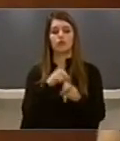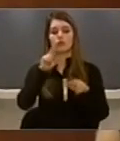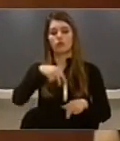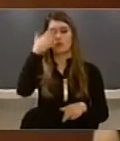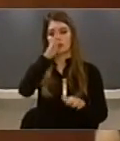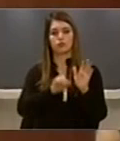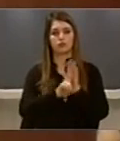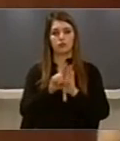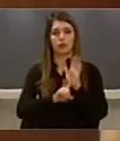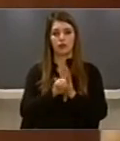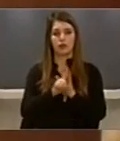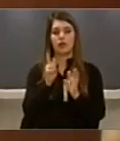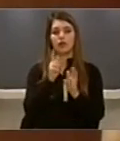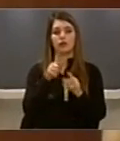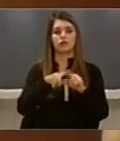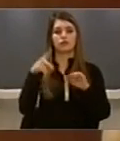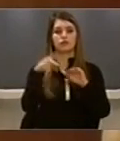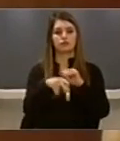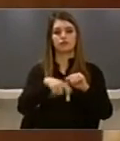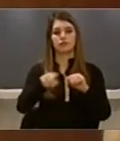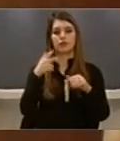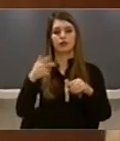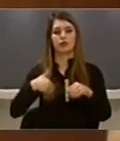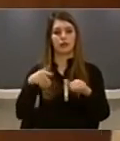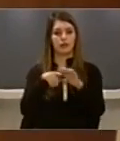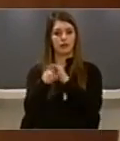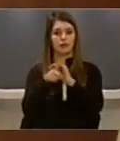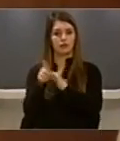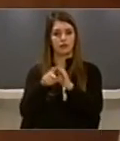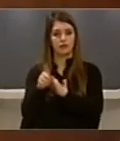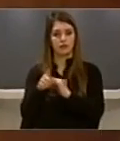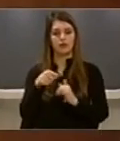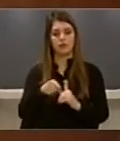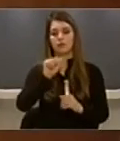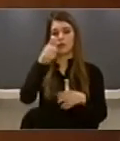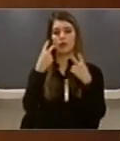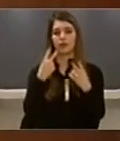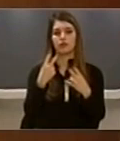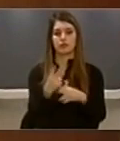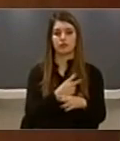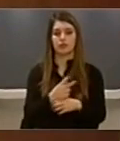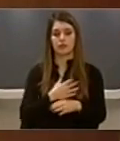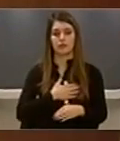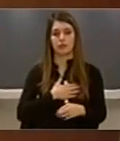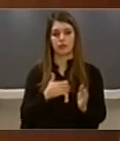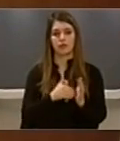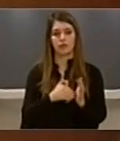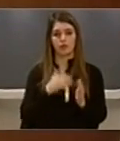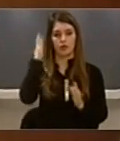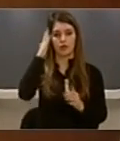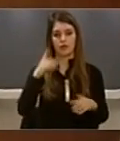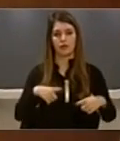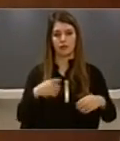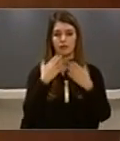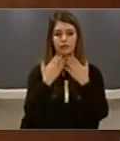rezultat Në parandalimin e të rrinjëve tan Që pa dëshem janë resursi Mëjrënësishëm Dhe mësrat dë gjekë i alëmërison